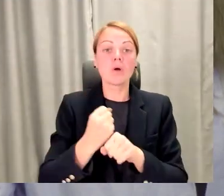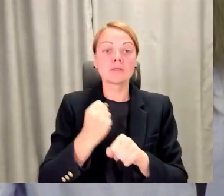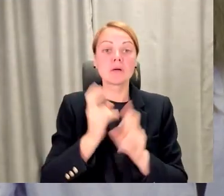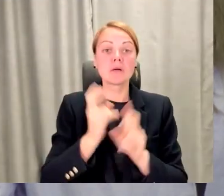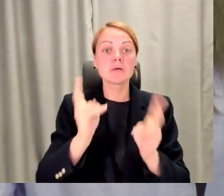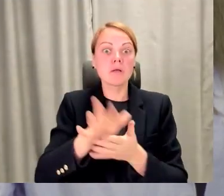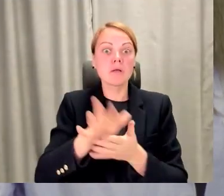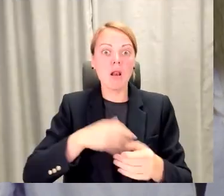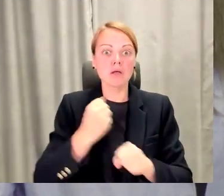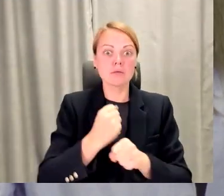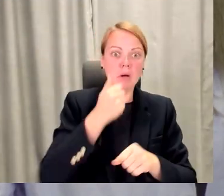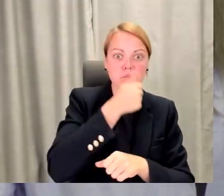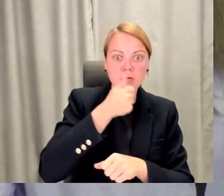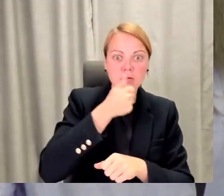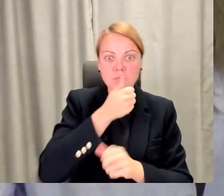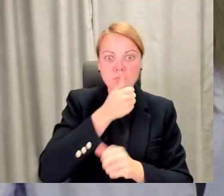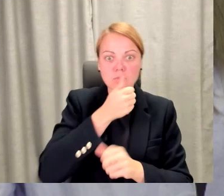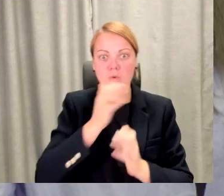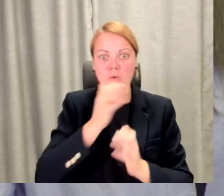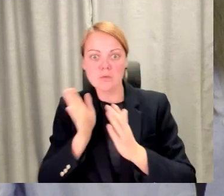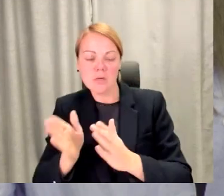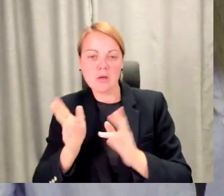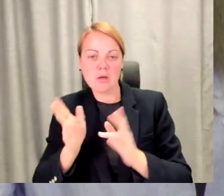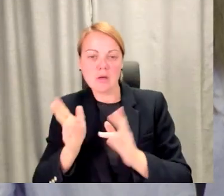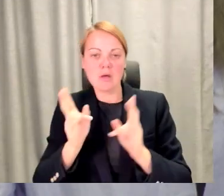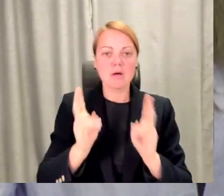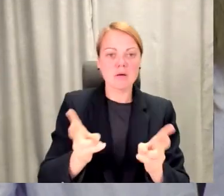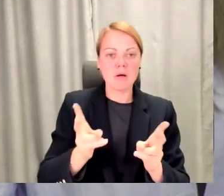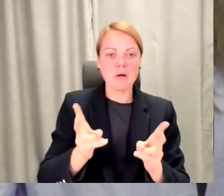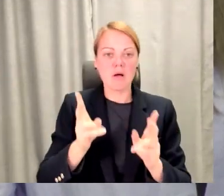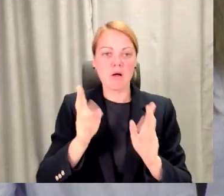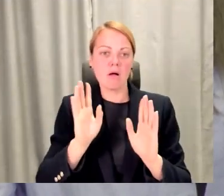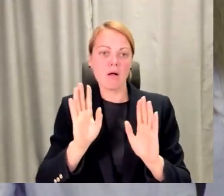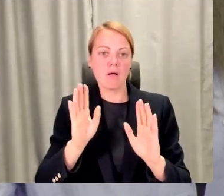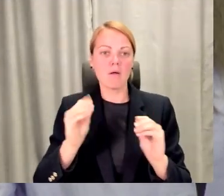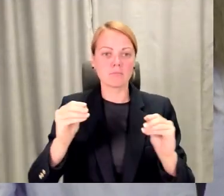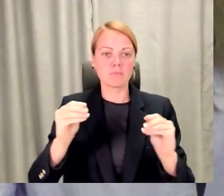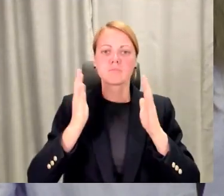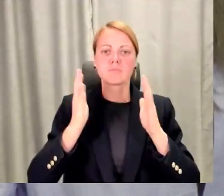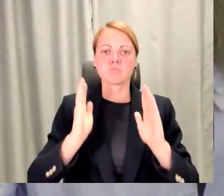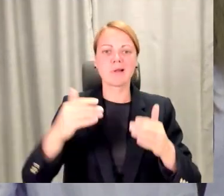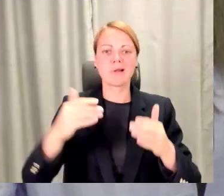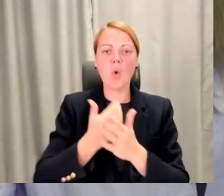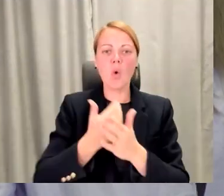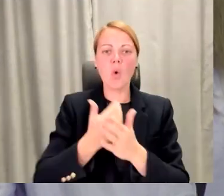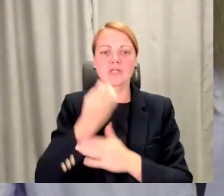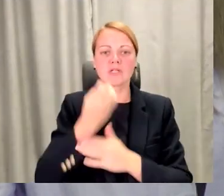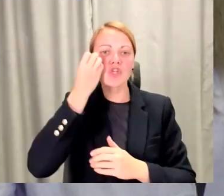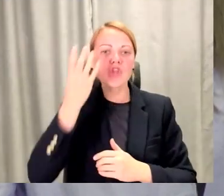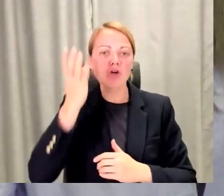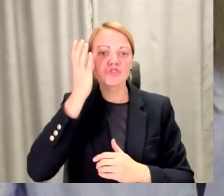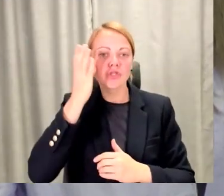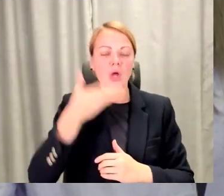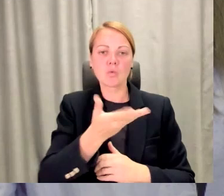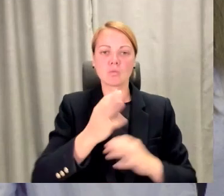tikpat labi komfortabla, bet iegūt jaunas zināšanas, kas ir vajadzīgas jūsu profesijā vai iespējams pat varbūt mainīt profesiju.